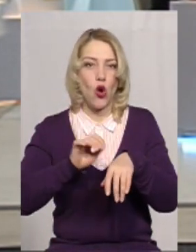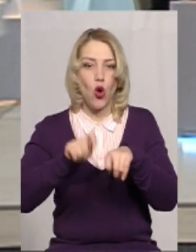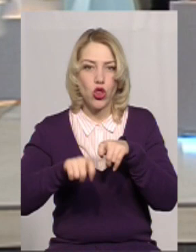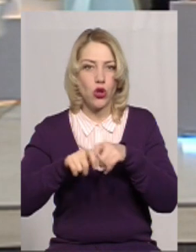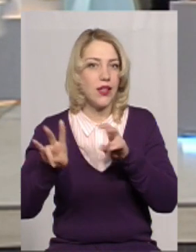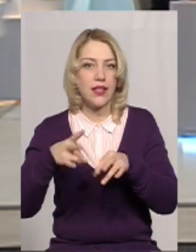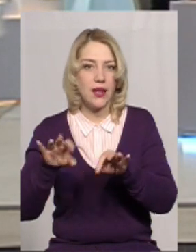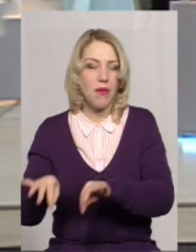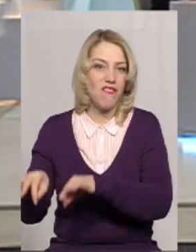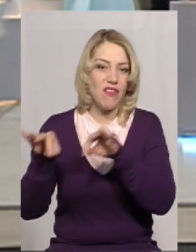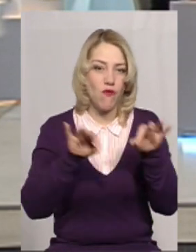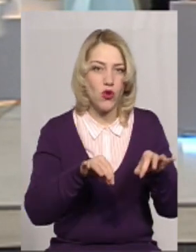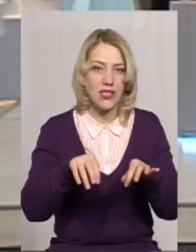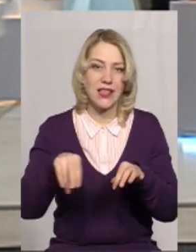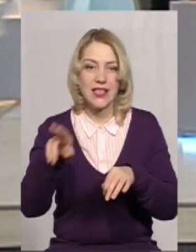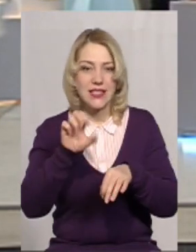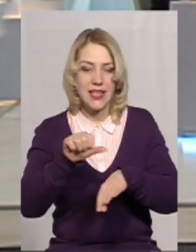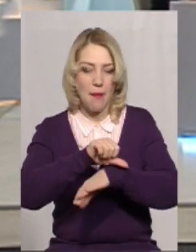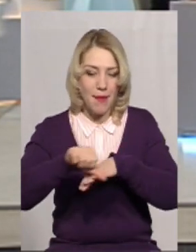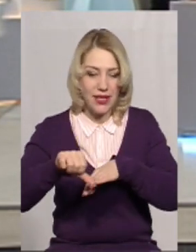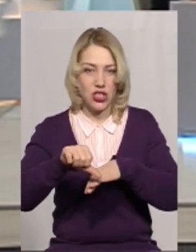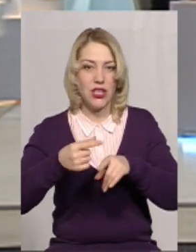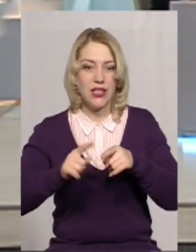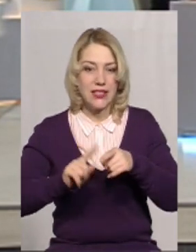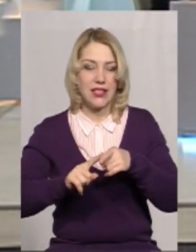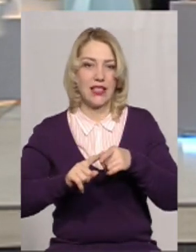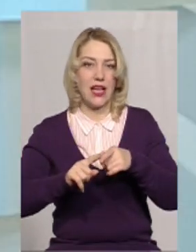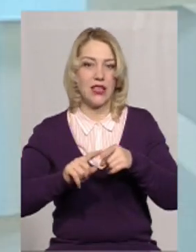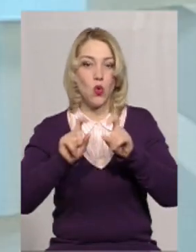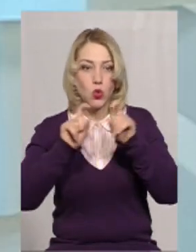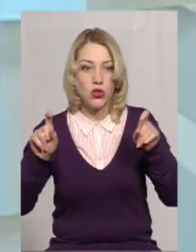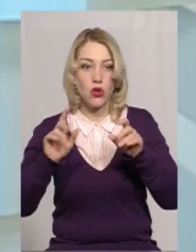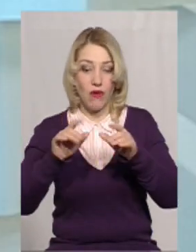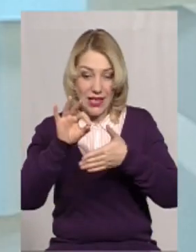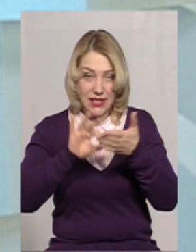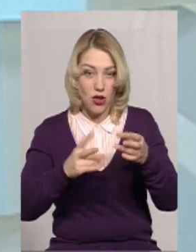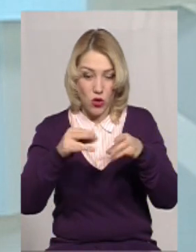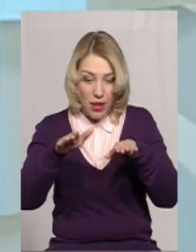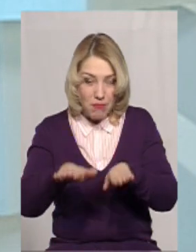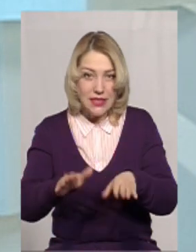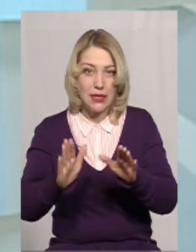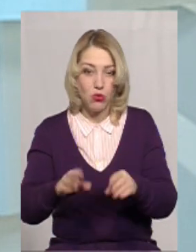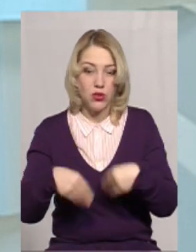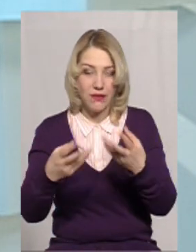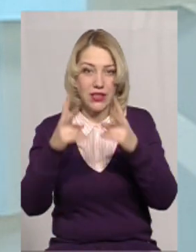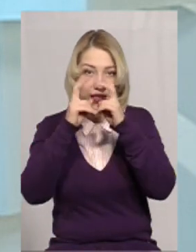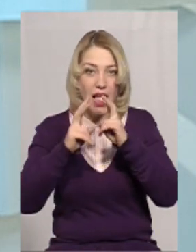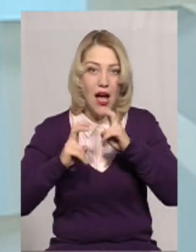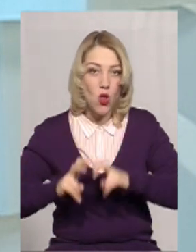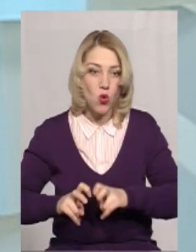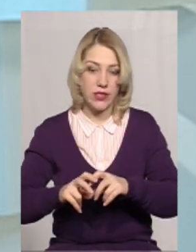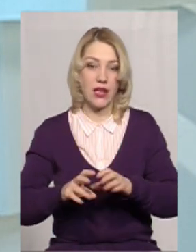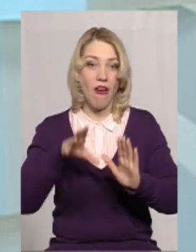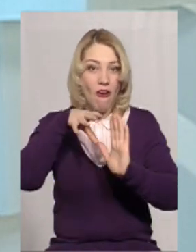межі цієї лікувальної установи, а зразу буде надаватися, ну, належним чином проведена діагностика в